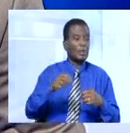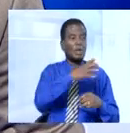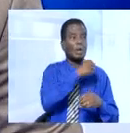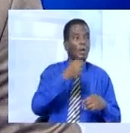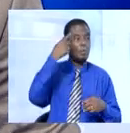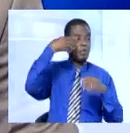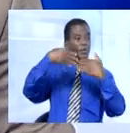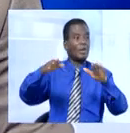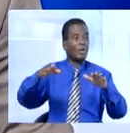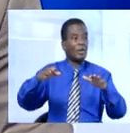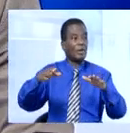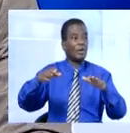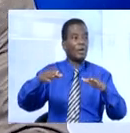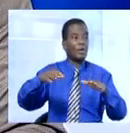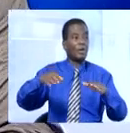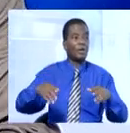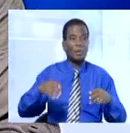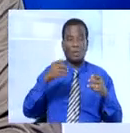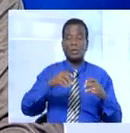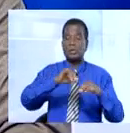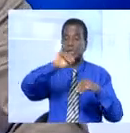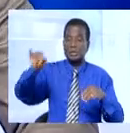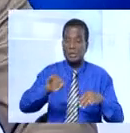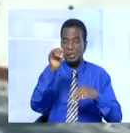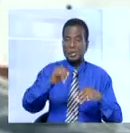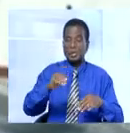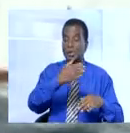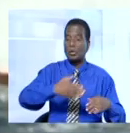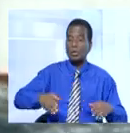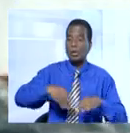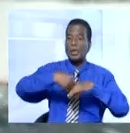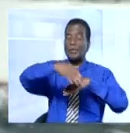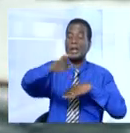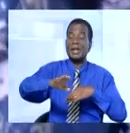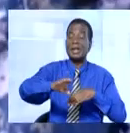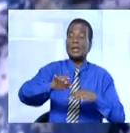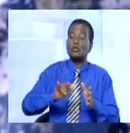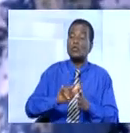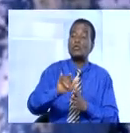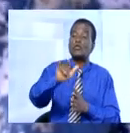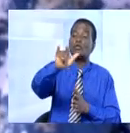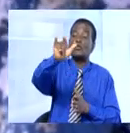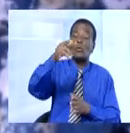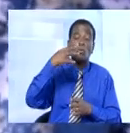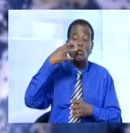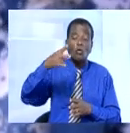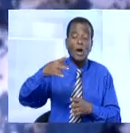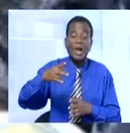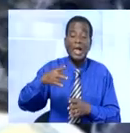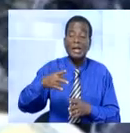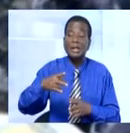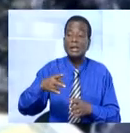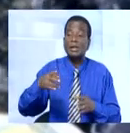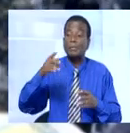pour terminer l'Australie a dépêché ce jeudi et des avions dans le sud de l'océan Indien pour tenter de localiser des objets